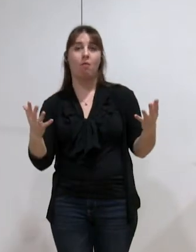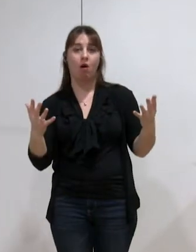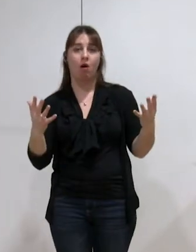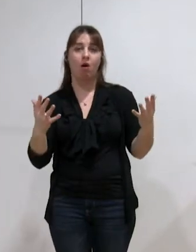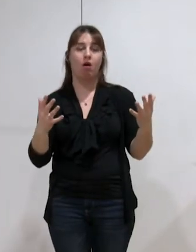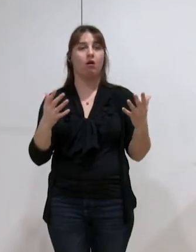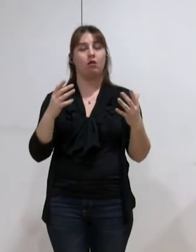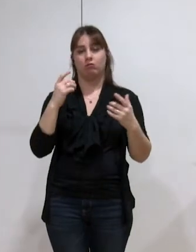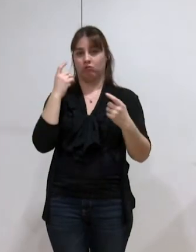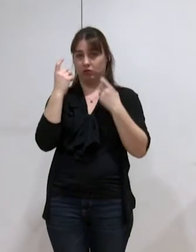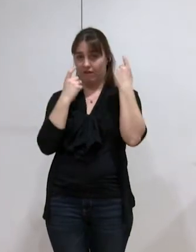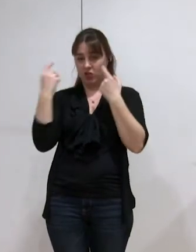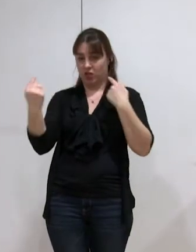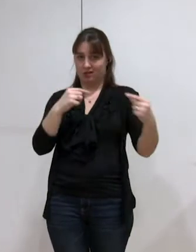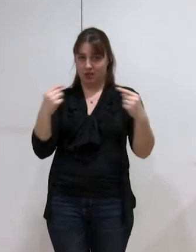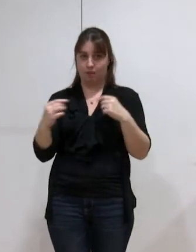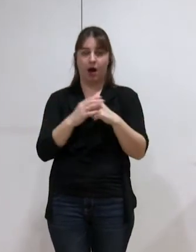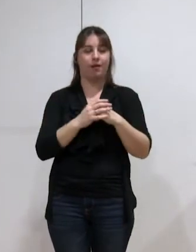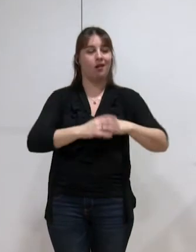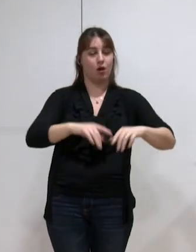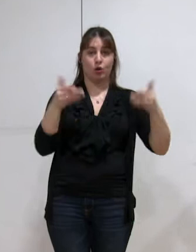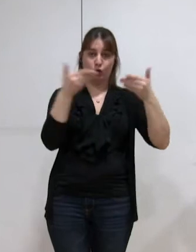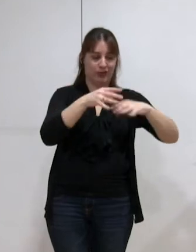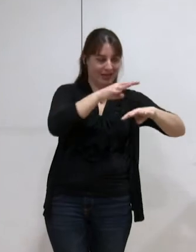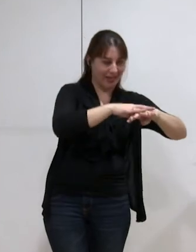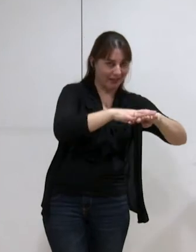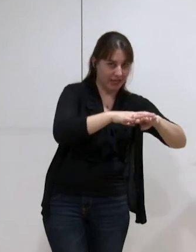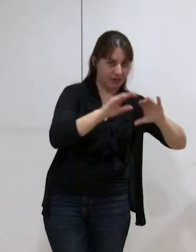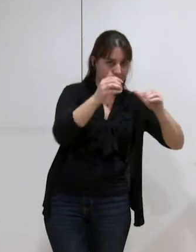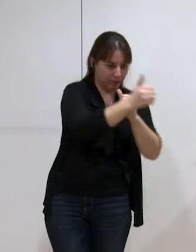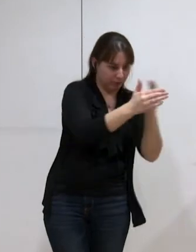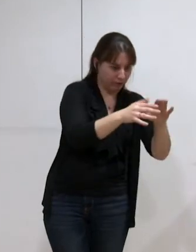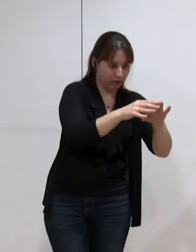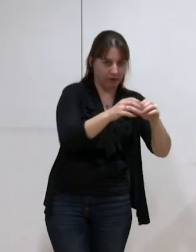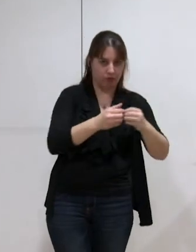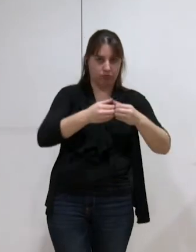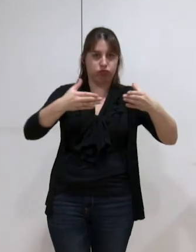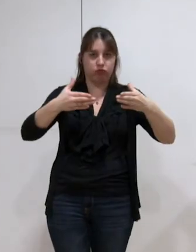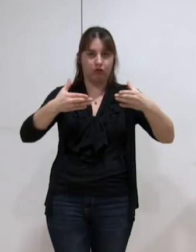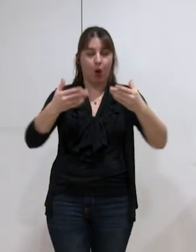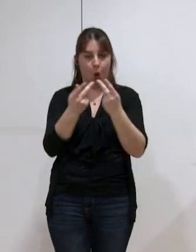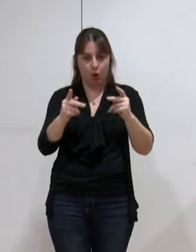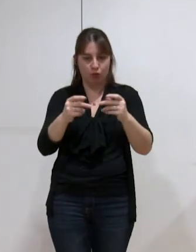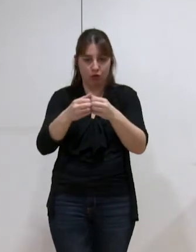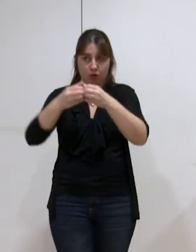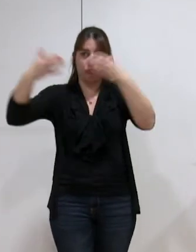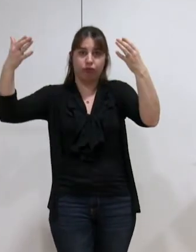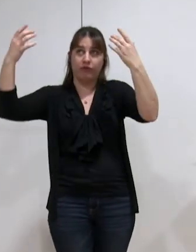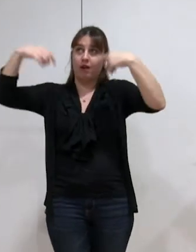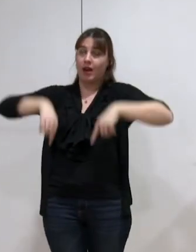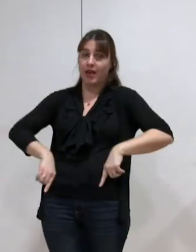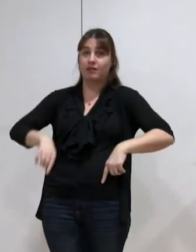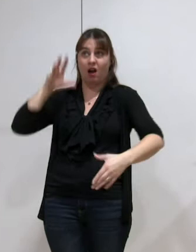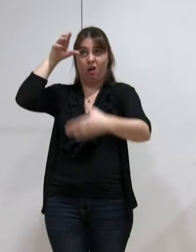est valide de l'articulation entre le quartier et la commune jusqu'à la discussion entre l'État et l'Union